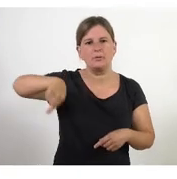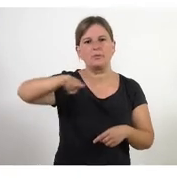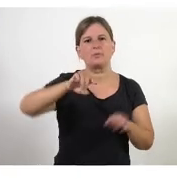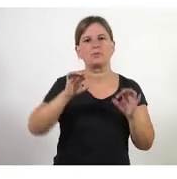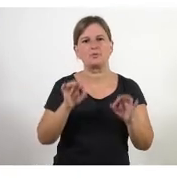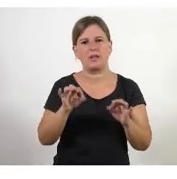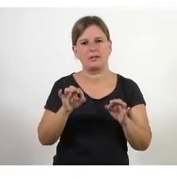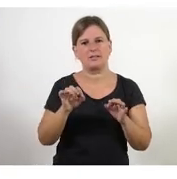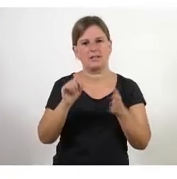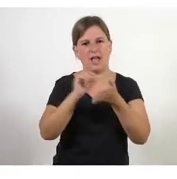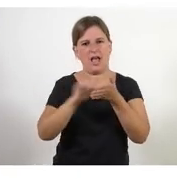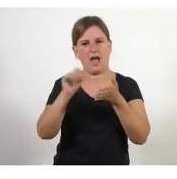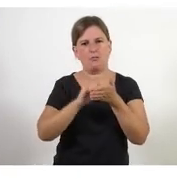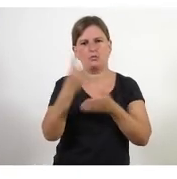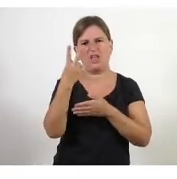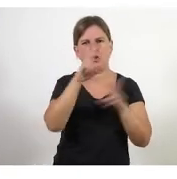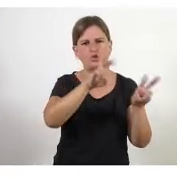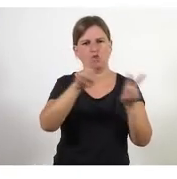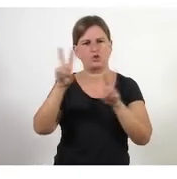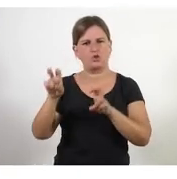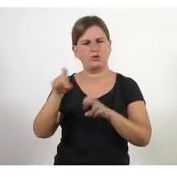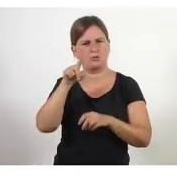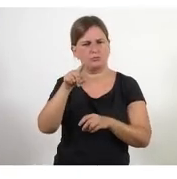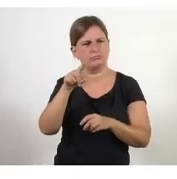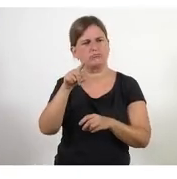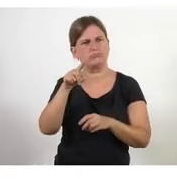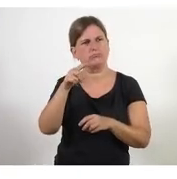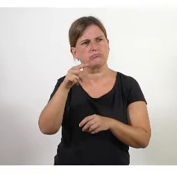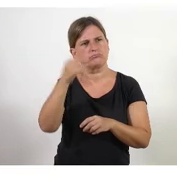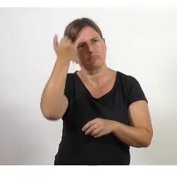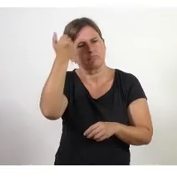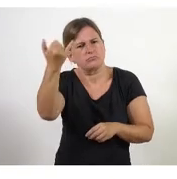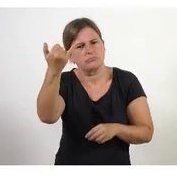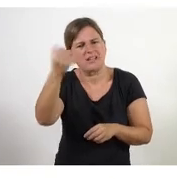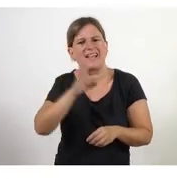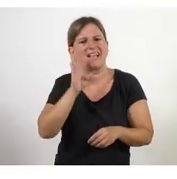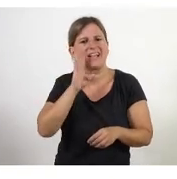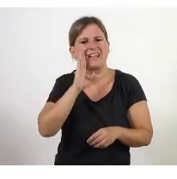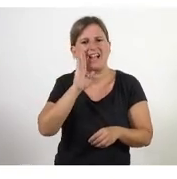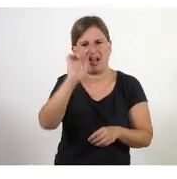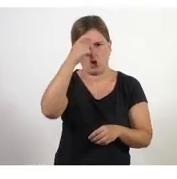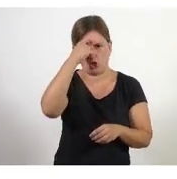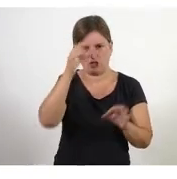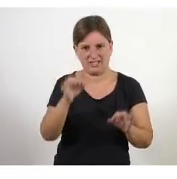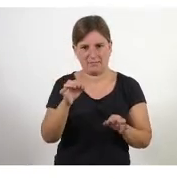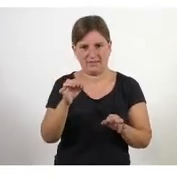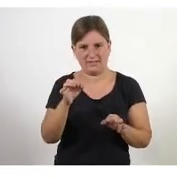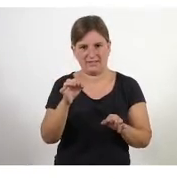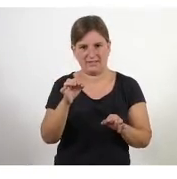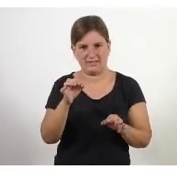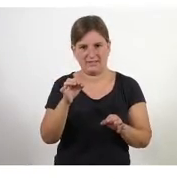un parell de coses que t'han cridat l'atenció de tots aquests conceptes o sigui si ja has apuntat algun